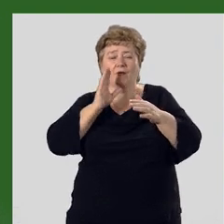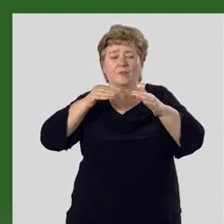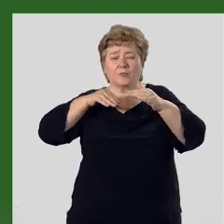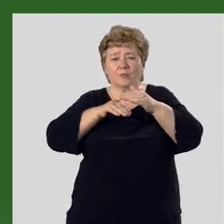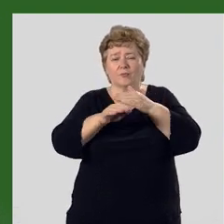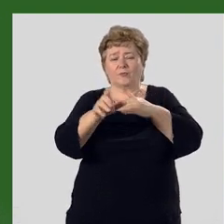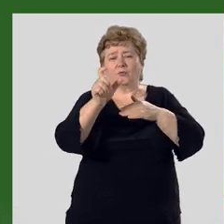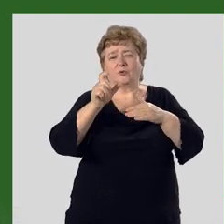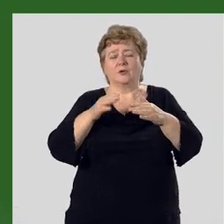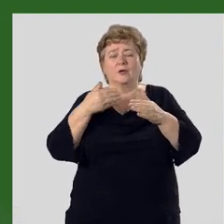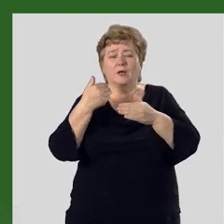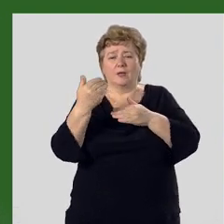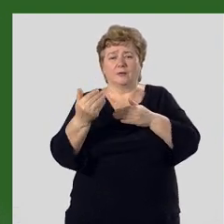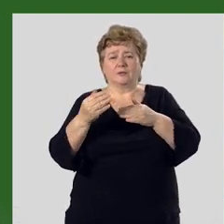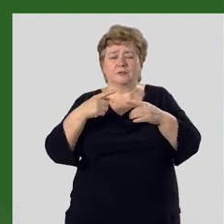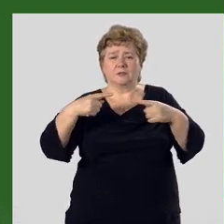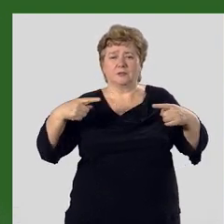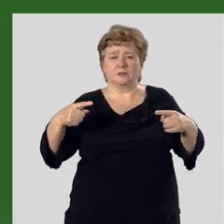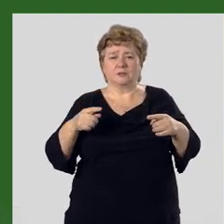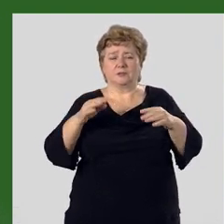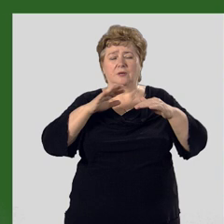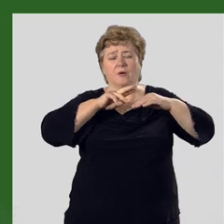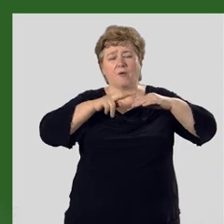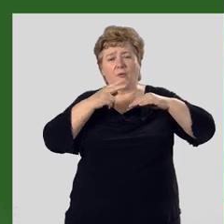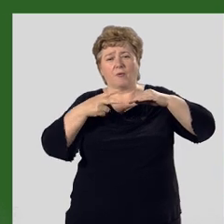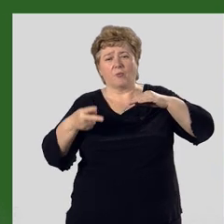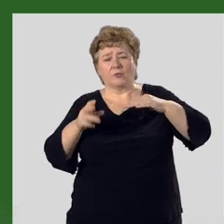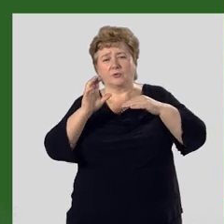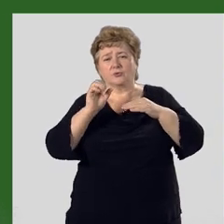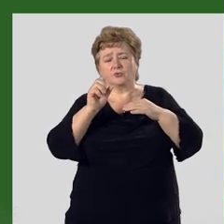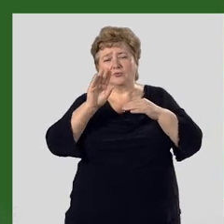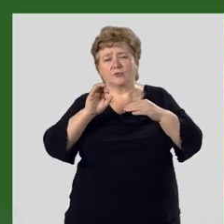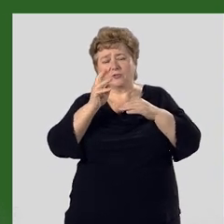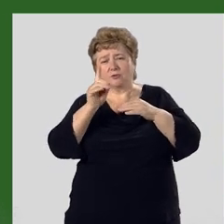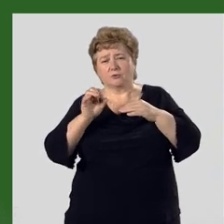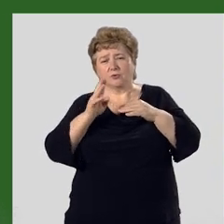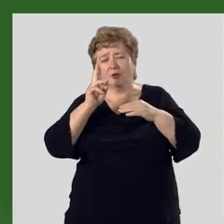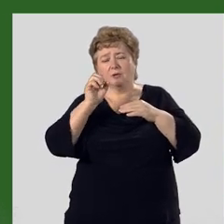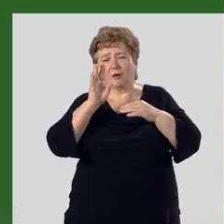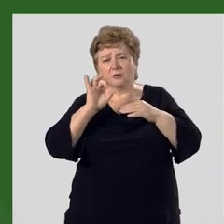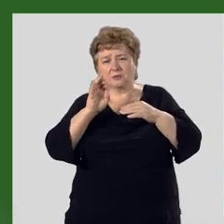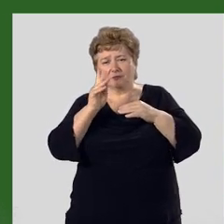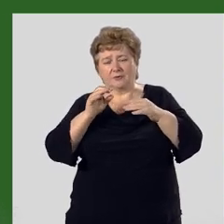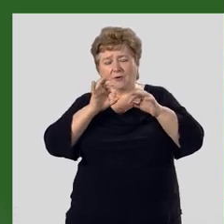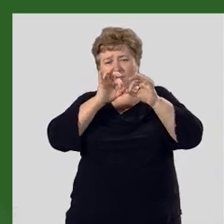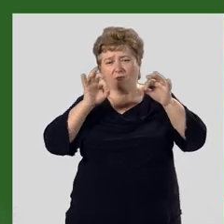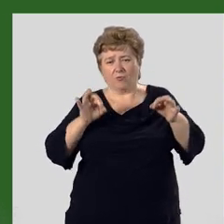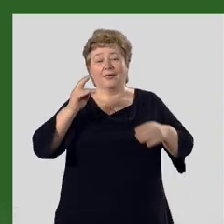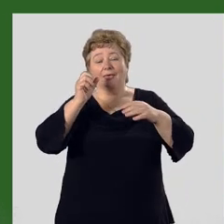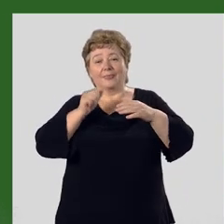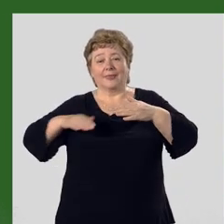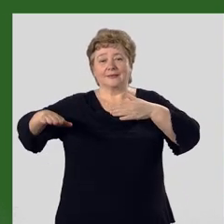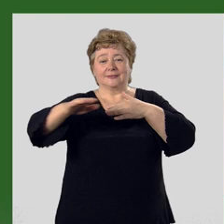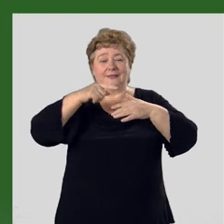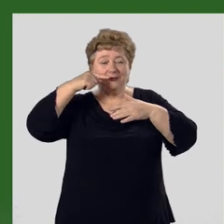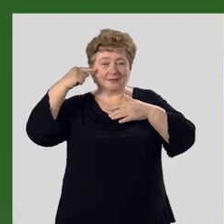К ним относятся различные оползни, суфазионные и карстовые формы. На